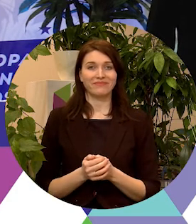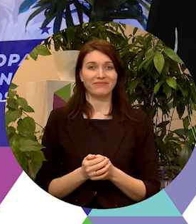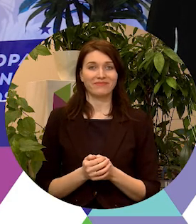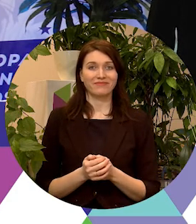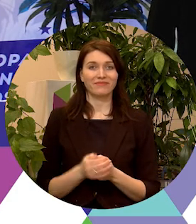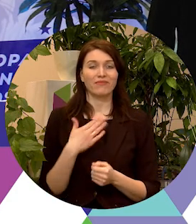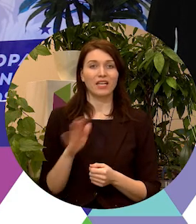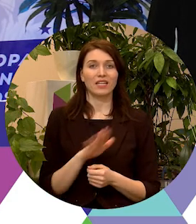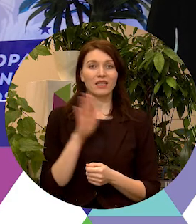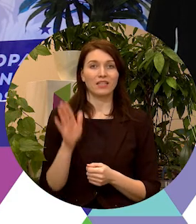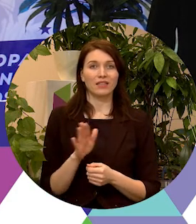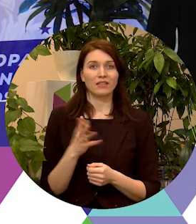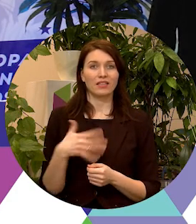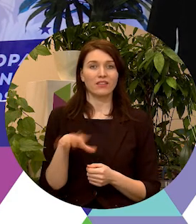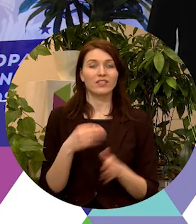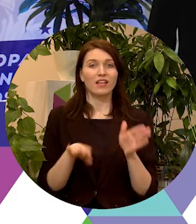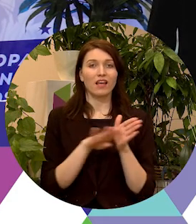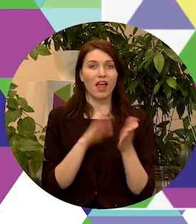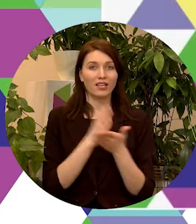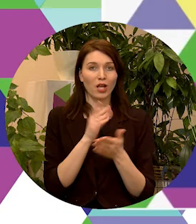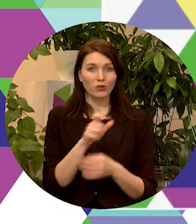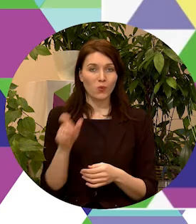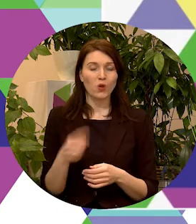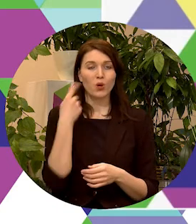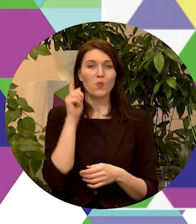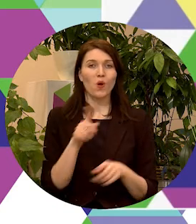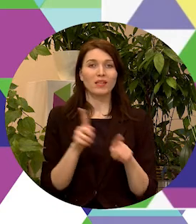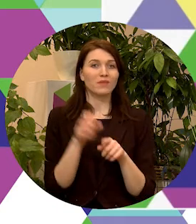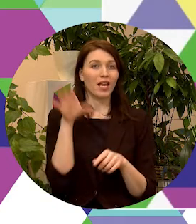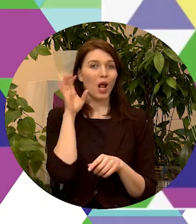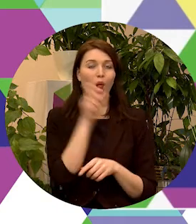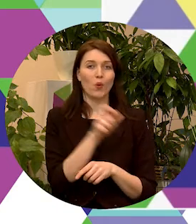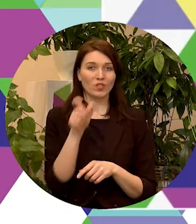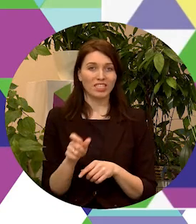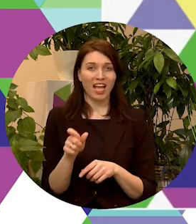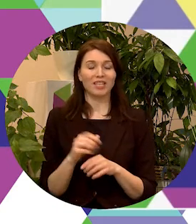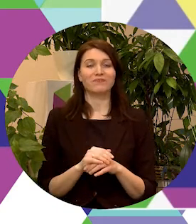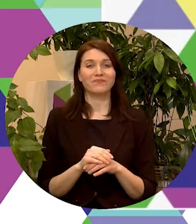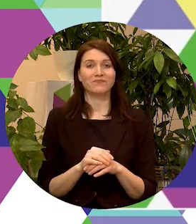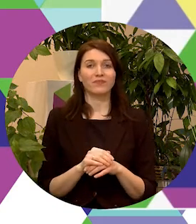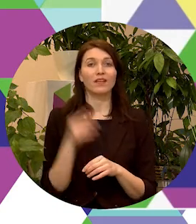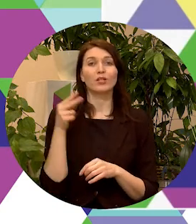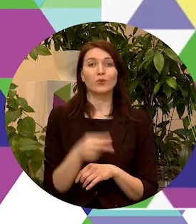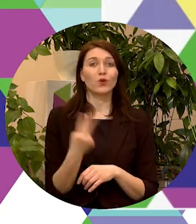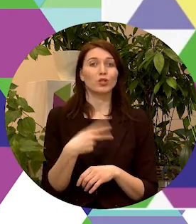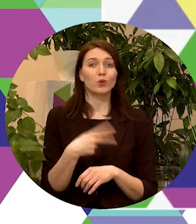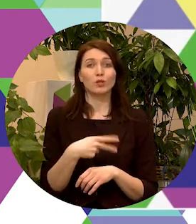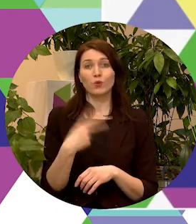Labdien, visi klātesošie un, protams, arī klausītāji. 2022.